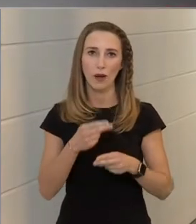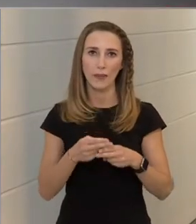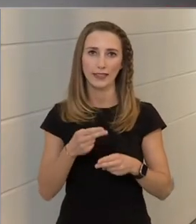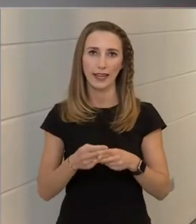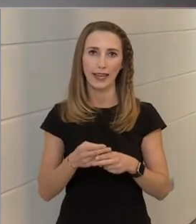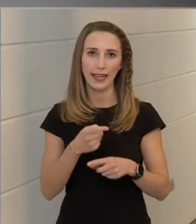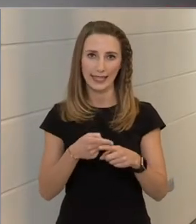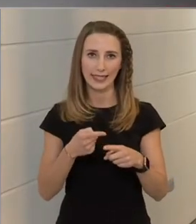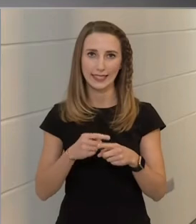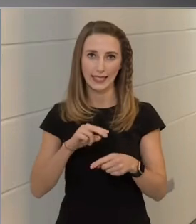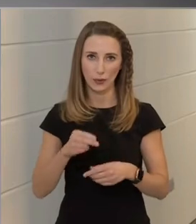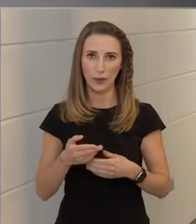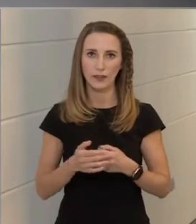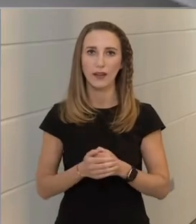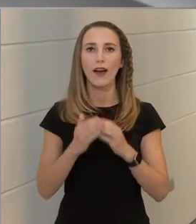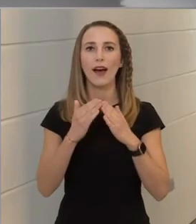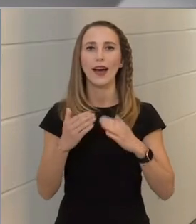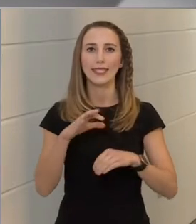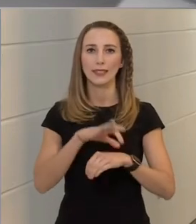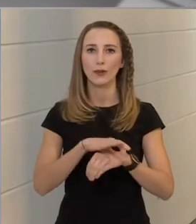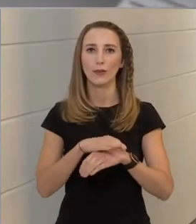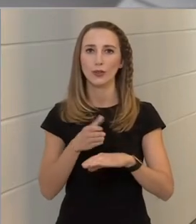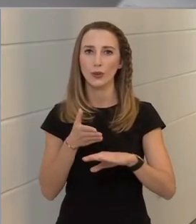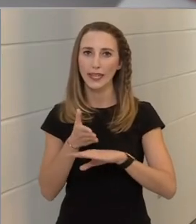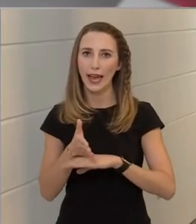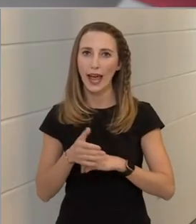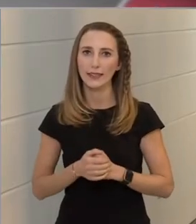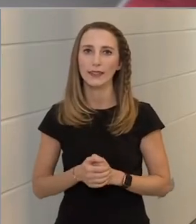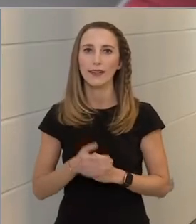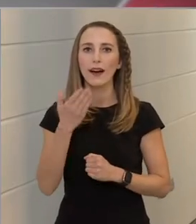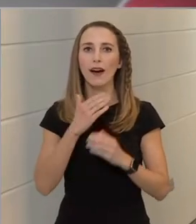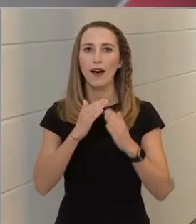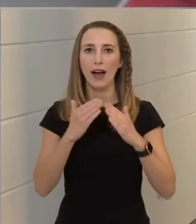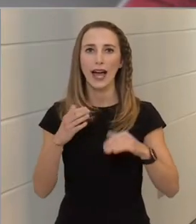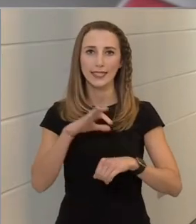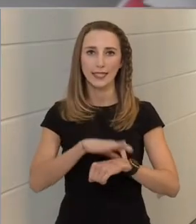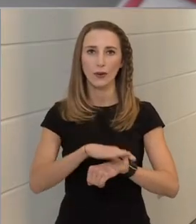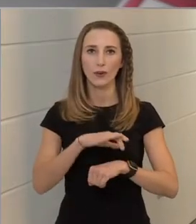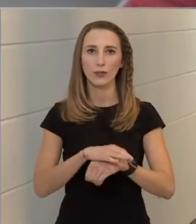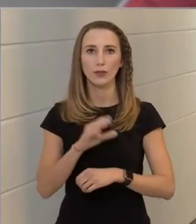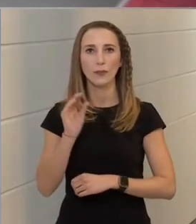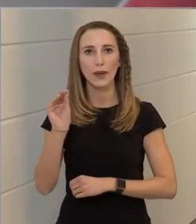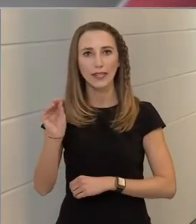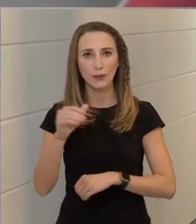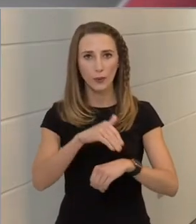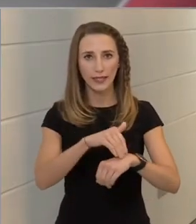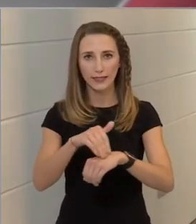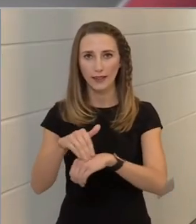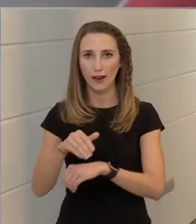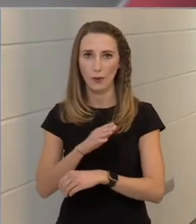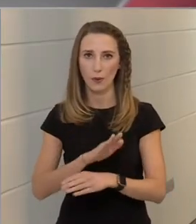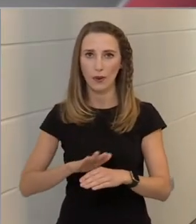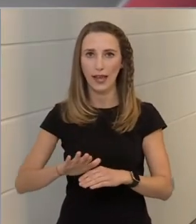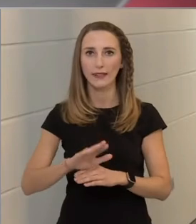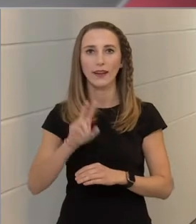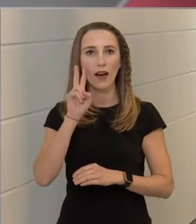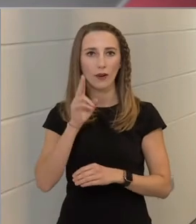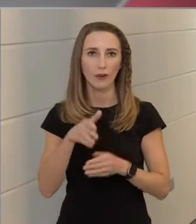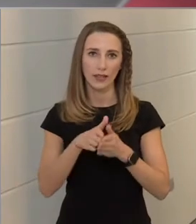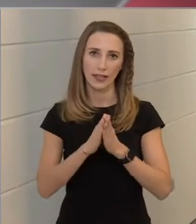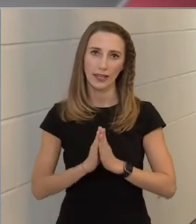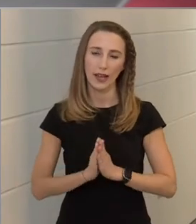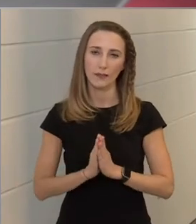részéről a házi orvosuk iránt, és hogyha a házi orvosuk megszólítja őket, akkor kérem, hogy